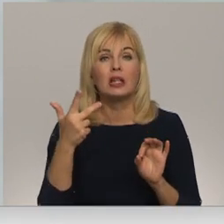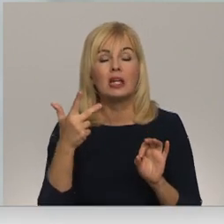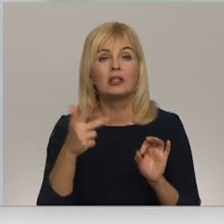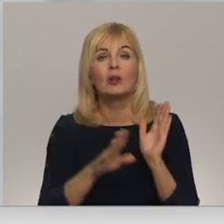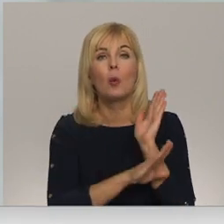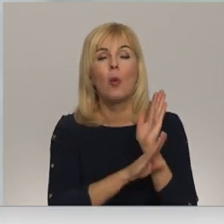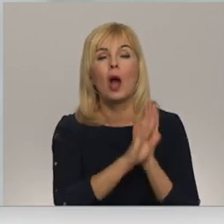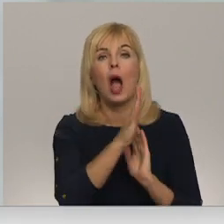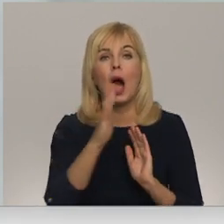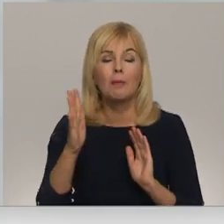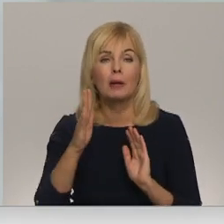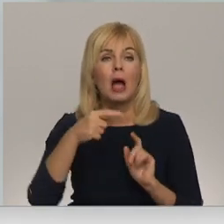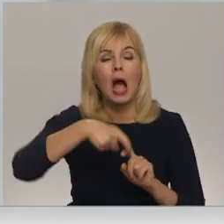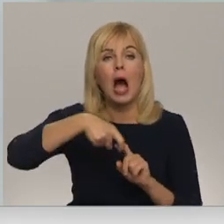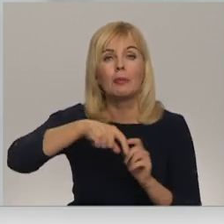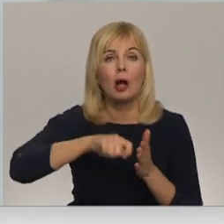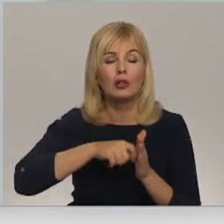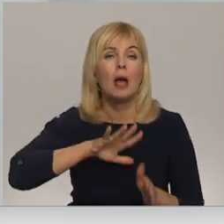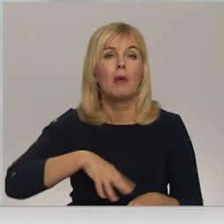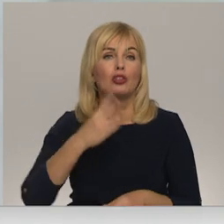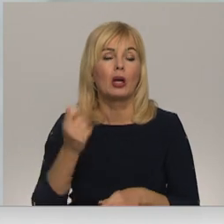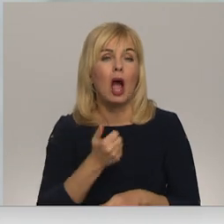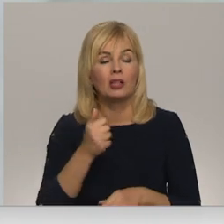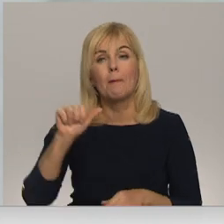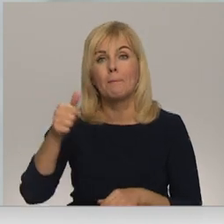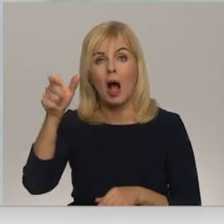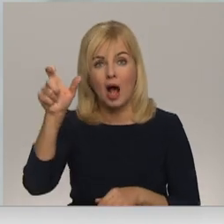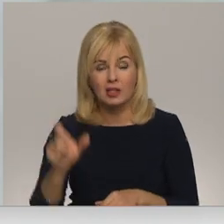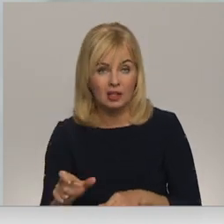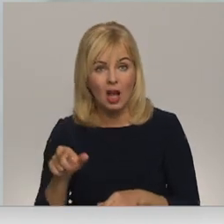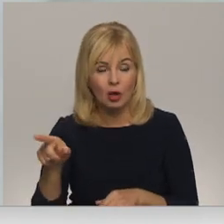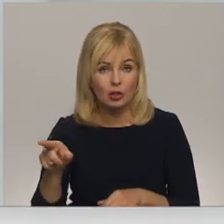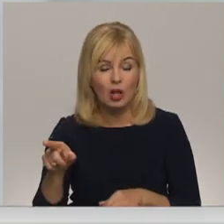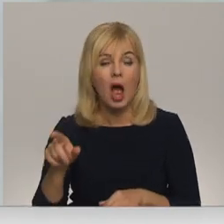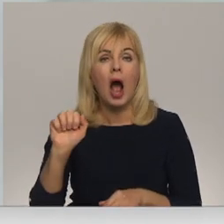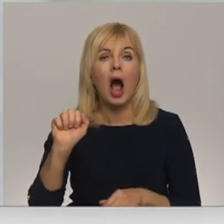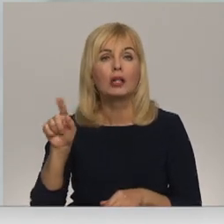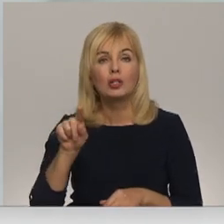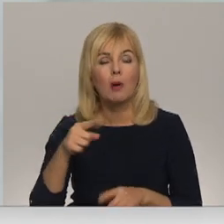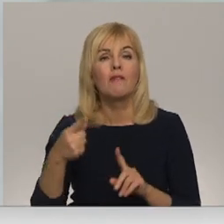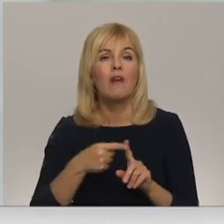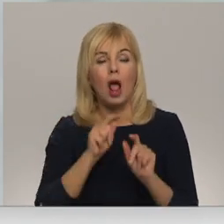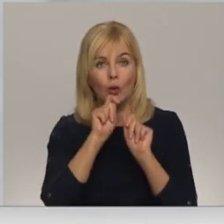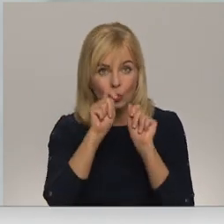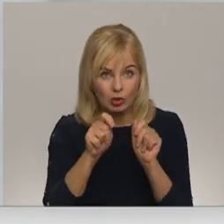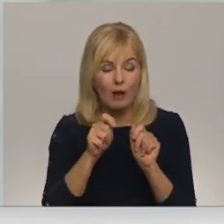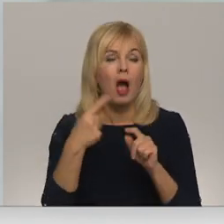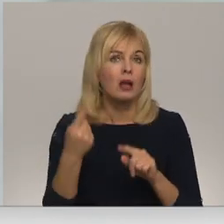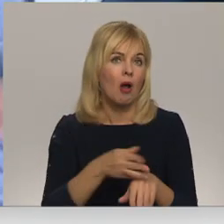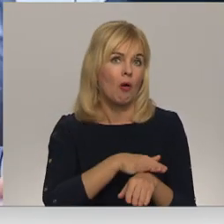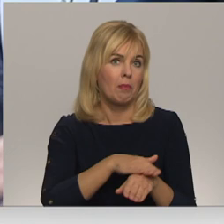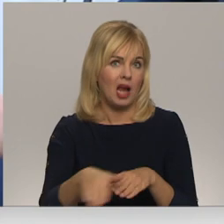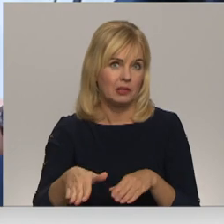apkarināja ar šīm atslēdziņām un tad pēc četriem gadiem mākslinieks, metām mākslinieks Aldas spruģis vēl divus uzdāvināja un arī tie jau ir tā kā